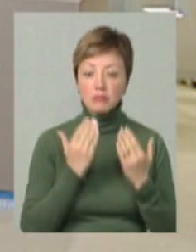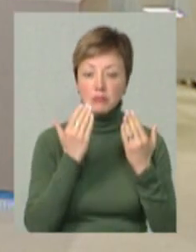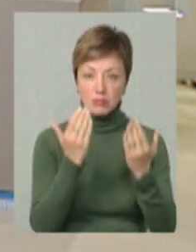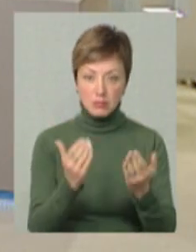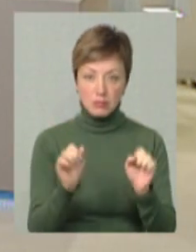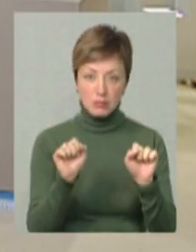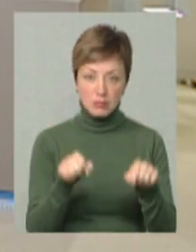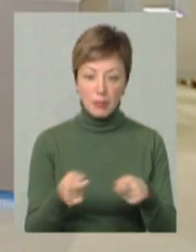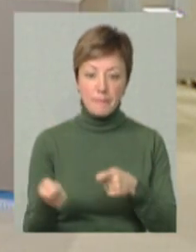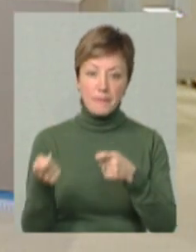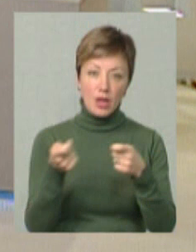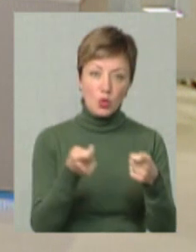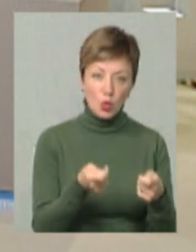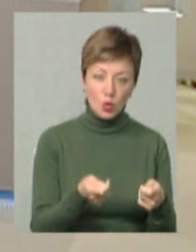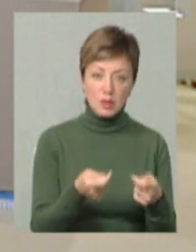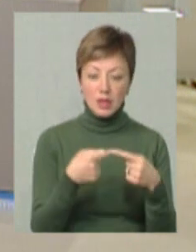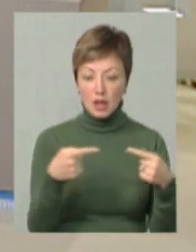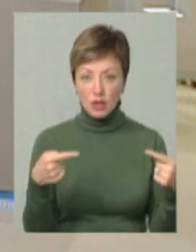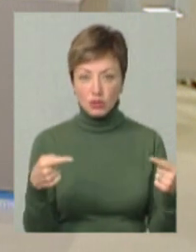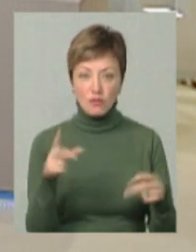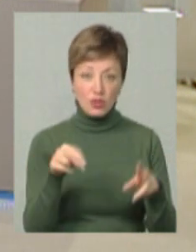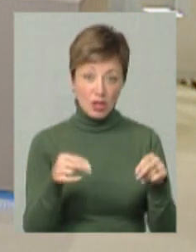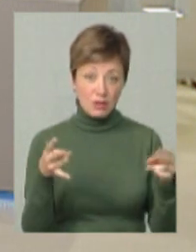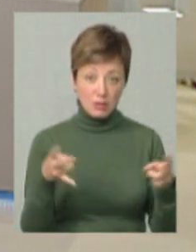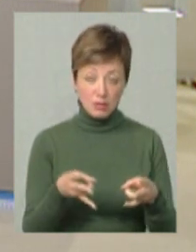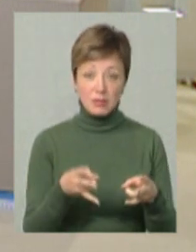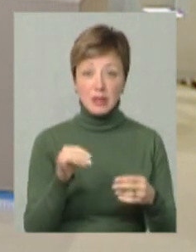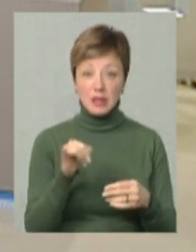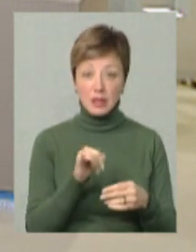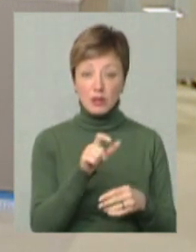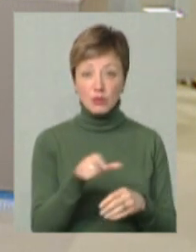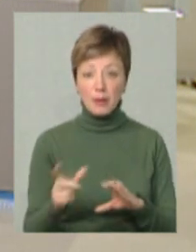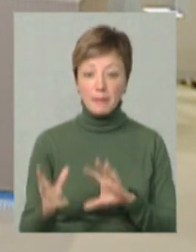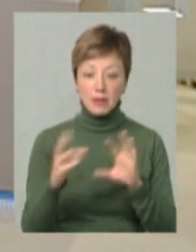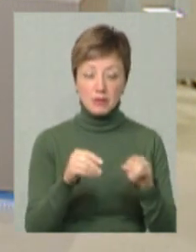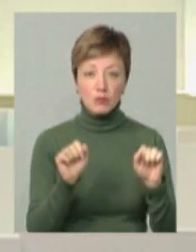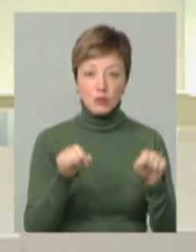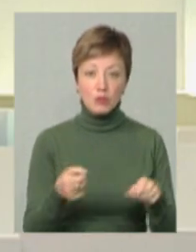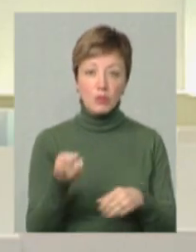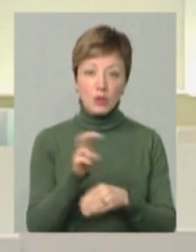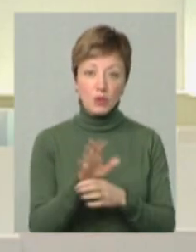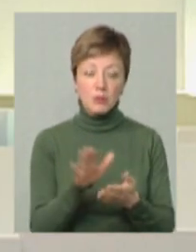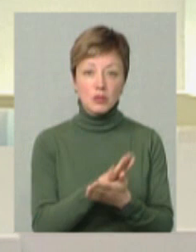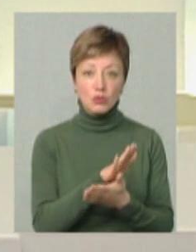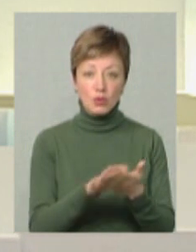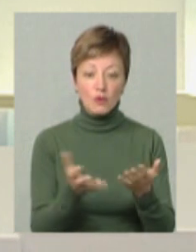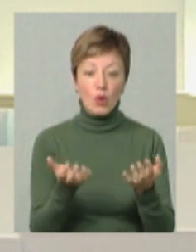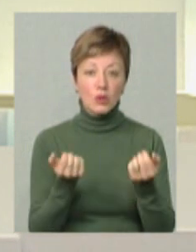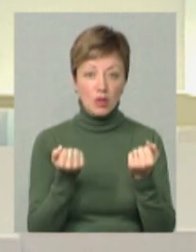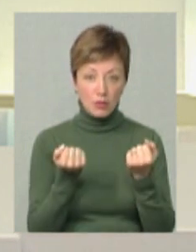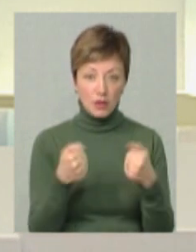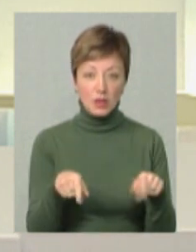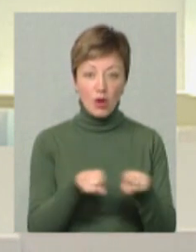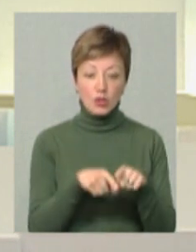приносити ті речі, які вони вважають за потрібні. І переселенці також можуть приходити безкоштовно отримувати